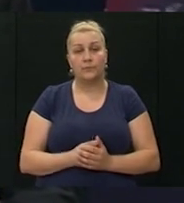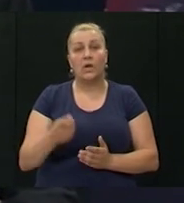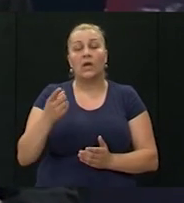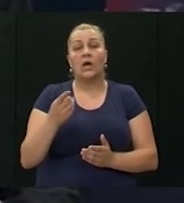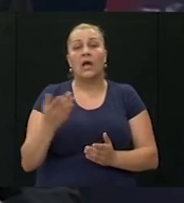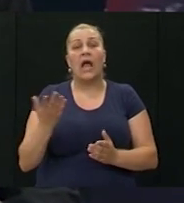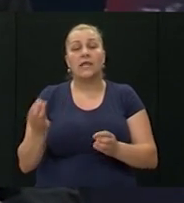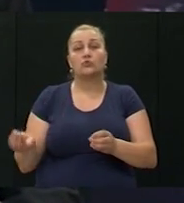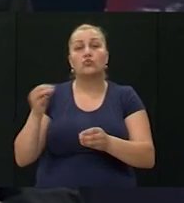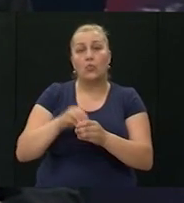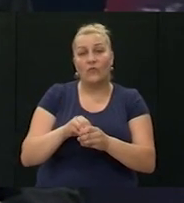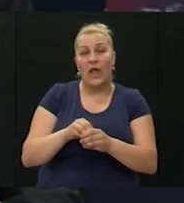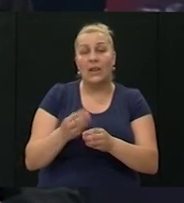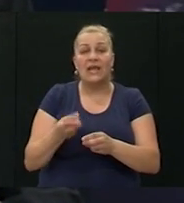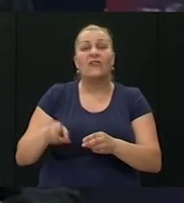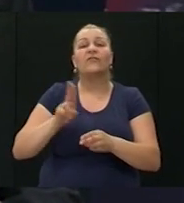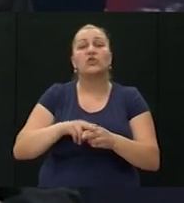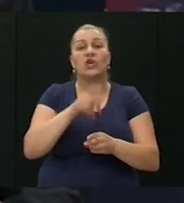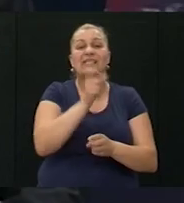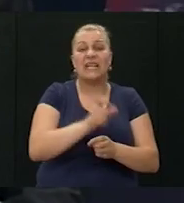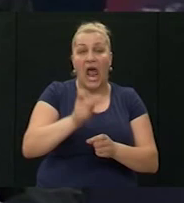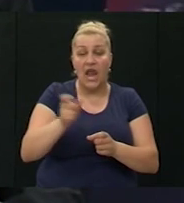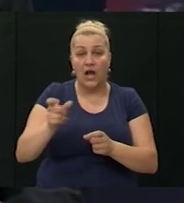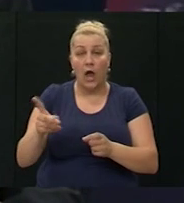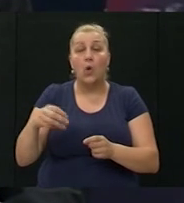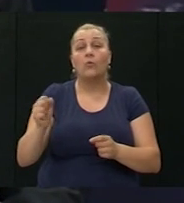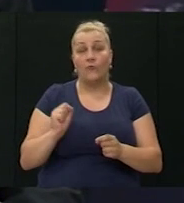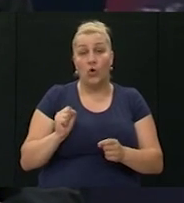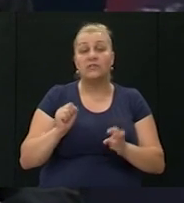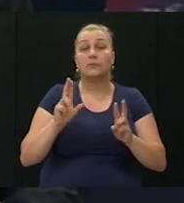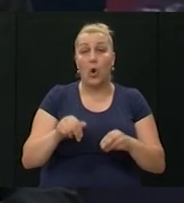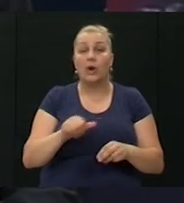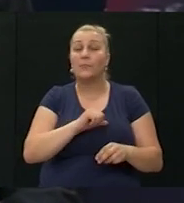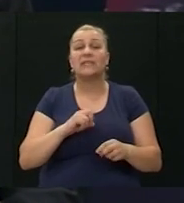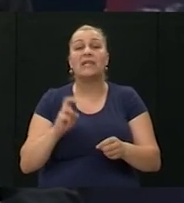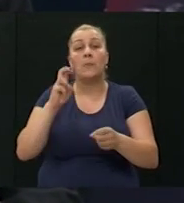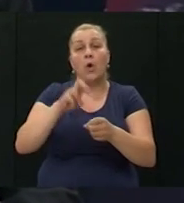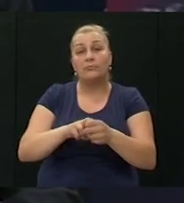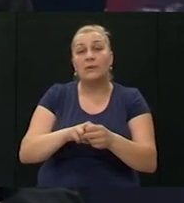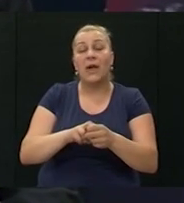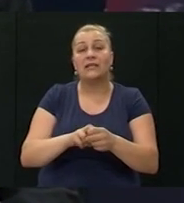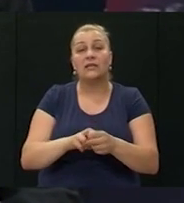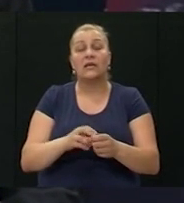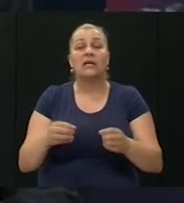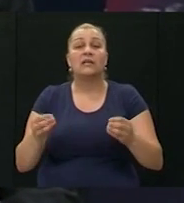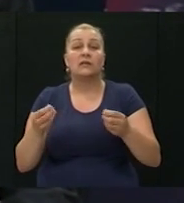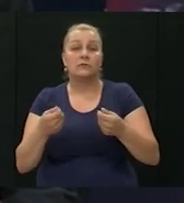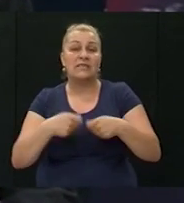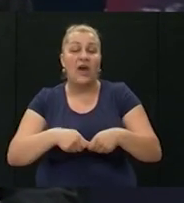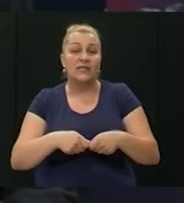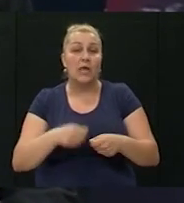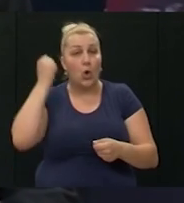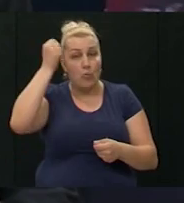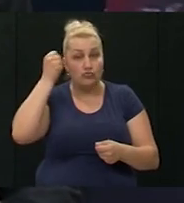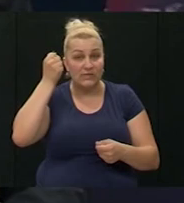Na koncu konca i kad je uvedeno više stranačije, a u vojci ste mogli biti samo član Saveza komunista. I kad su mlađi